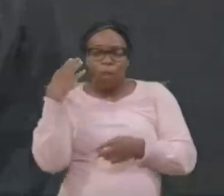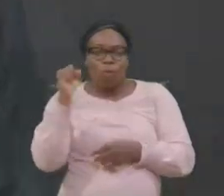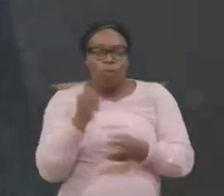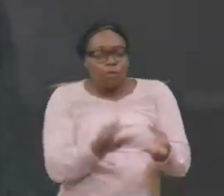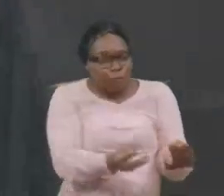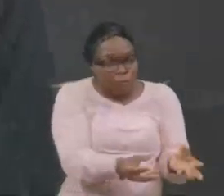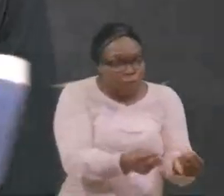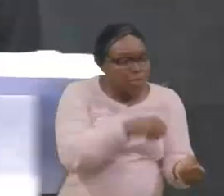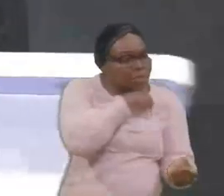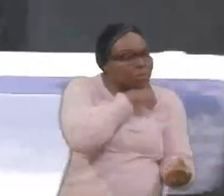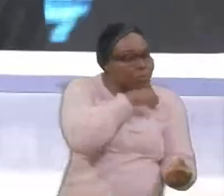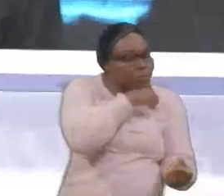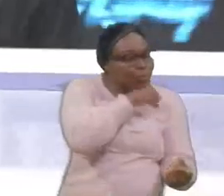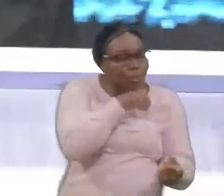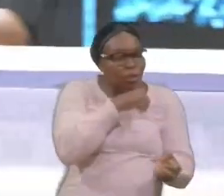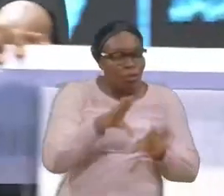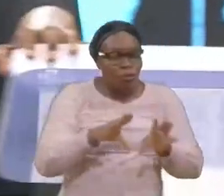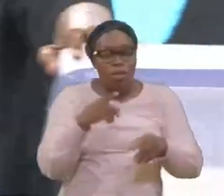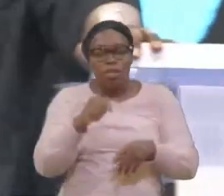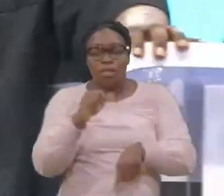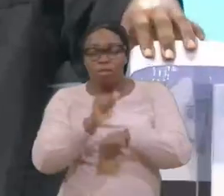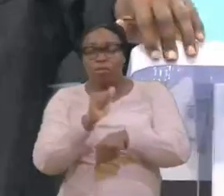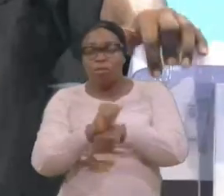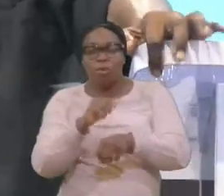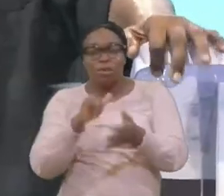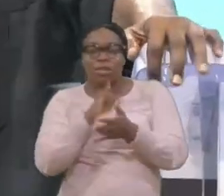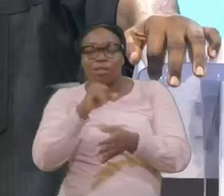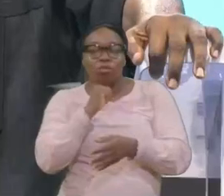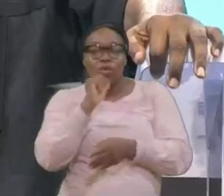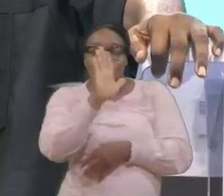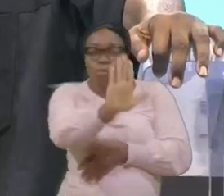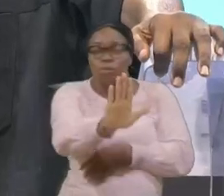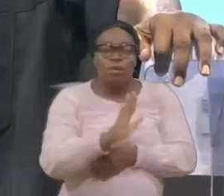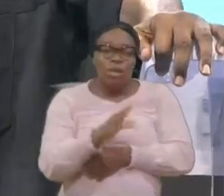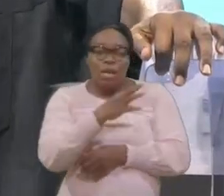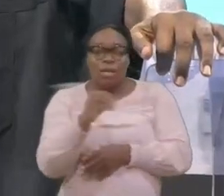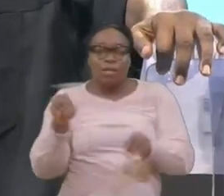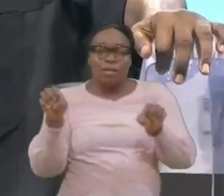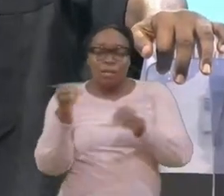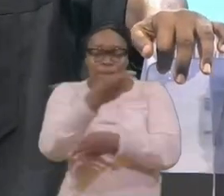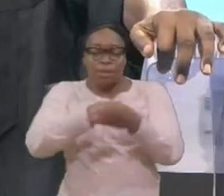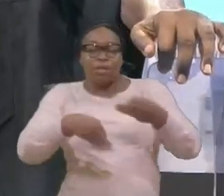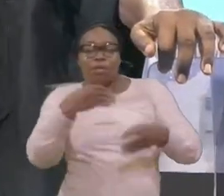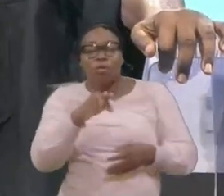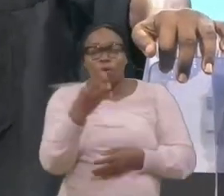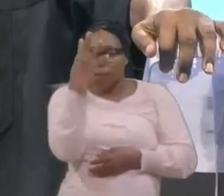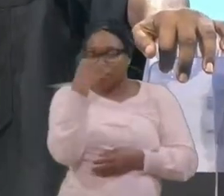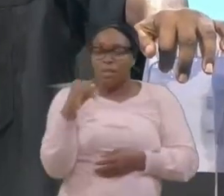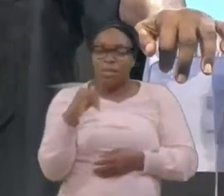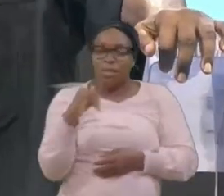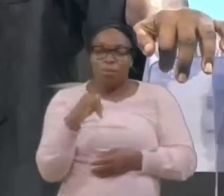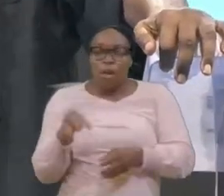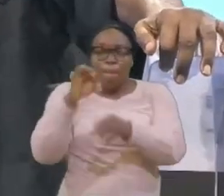Il vivait là où les moustiques venaient, Le palu, Parler du palu, Parler de fibro, Parler d